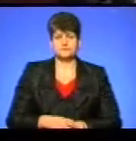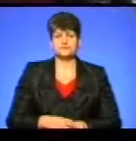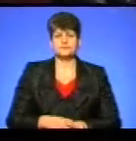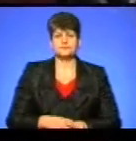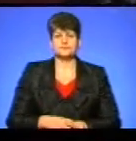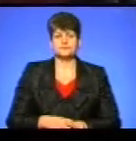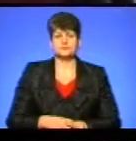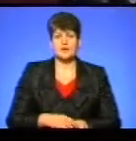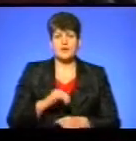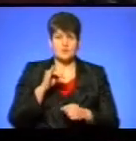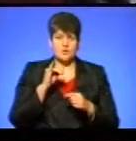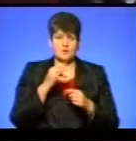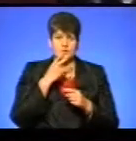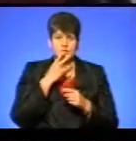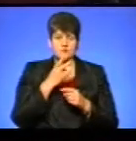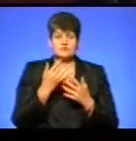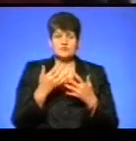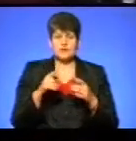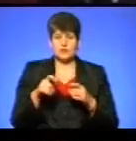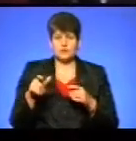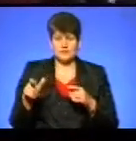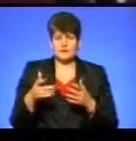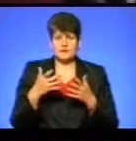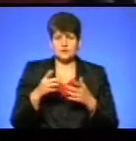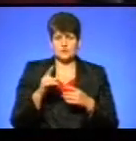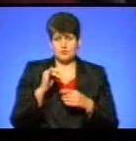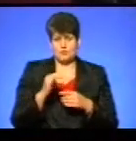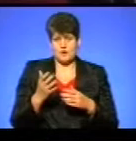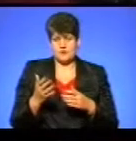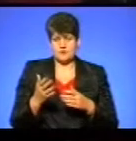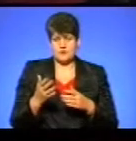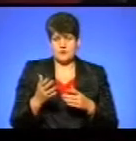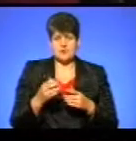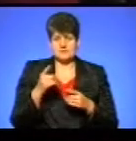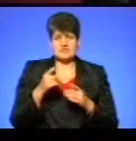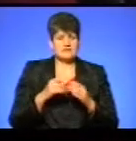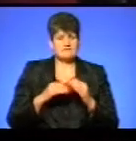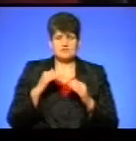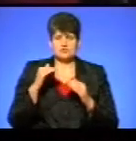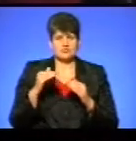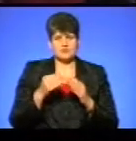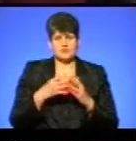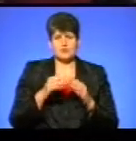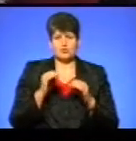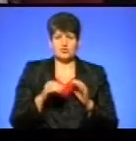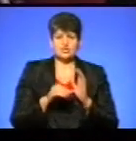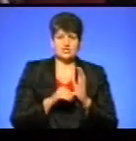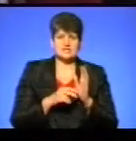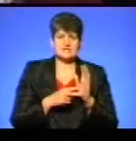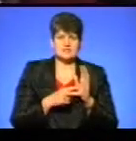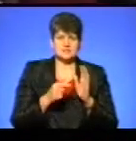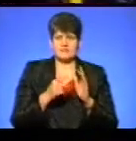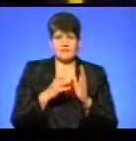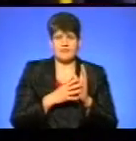Та погано, бачить, скільки людей як-то, то ясно, що погано. Але то за високу ціну могли б 6 гривень, 7, а не